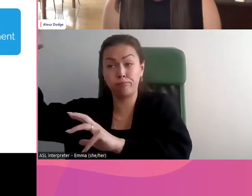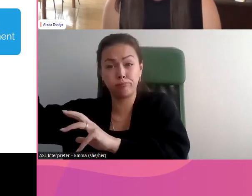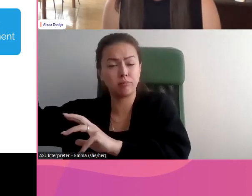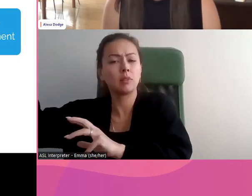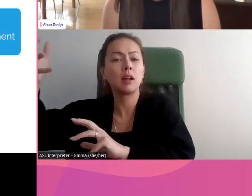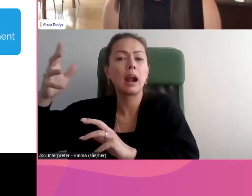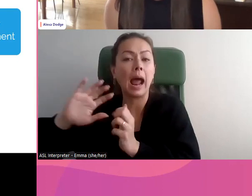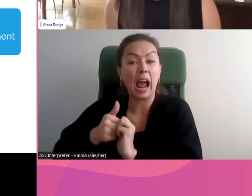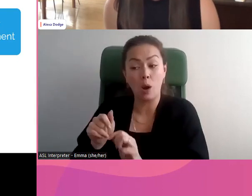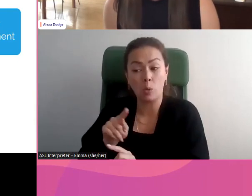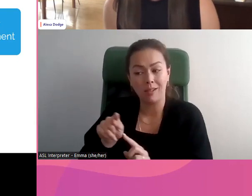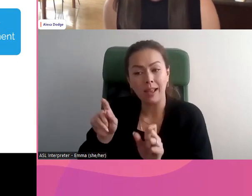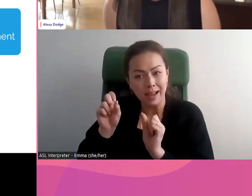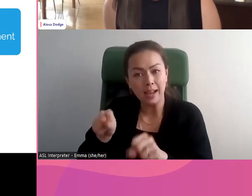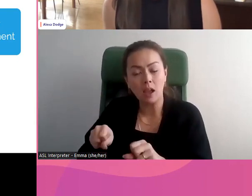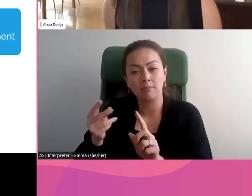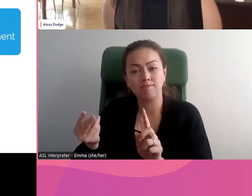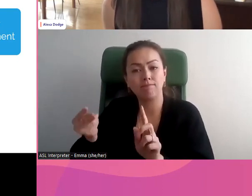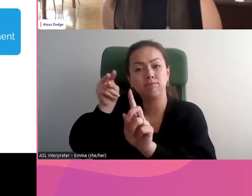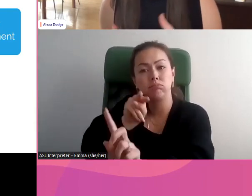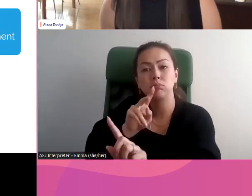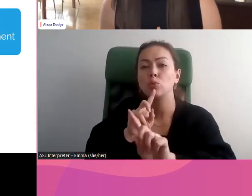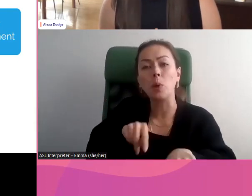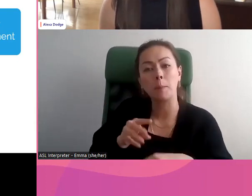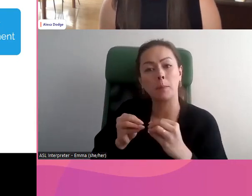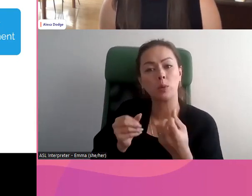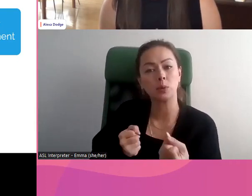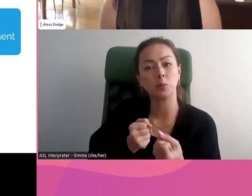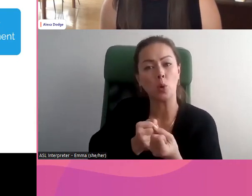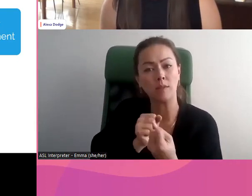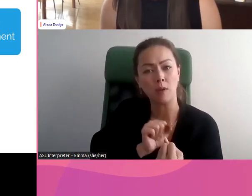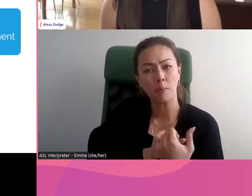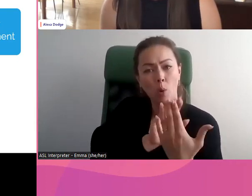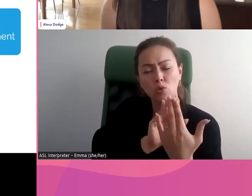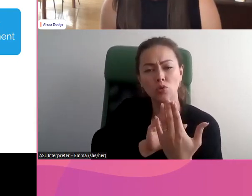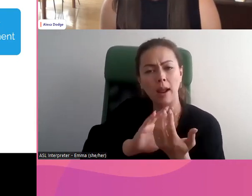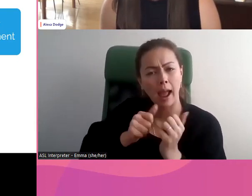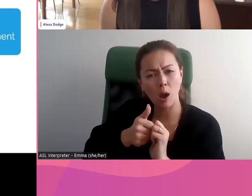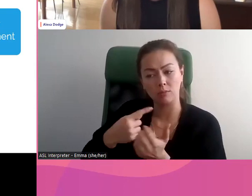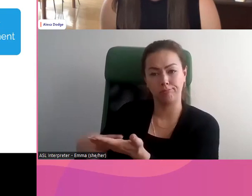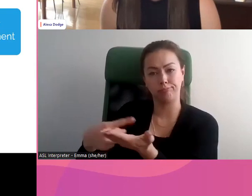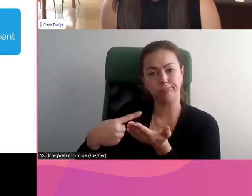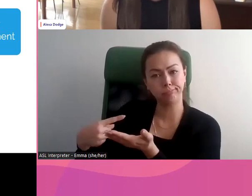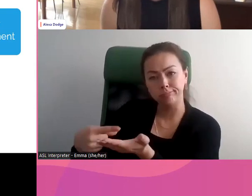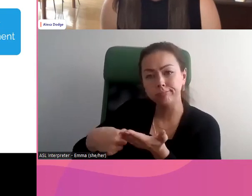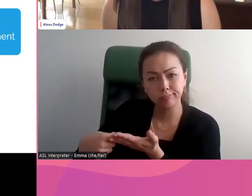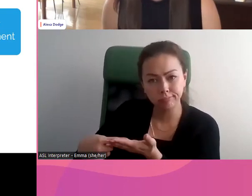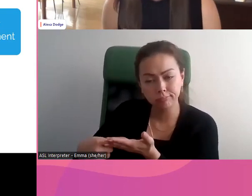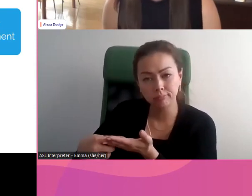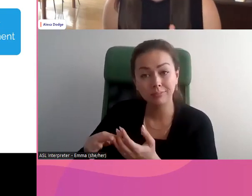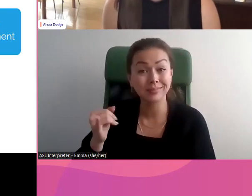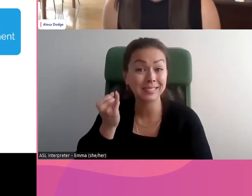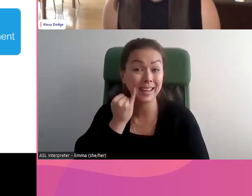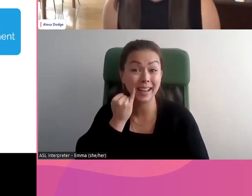chacun des établissements ou des personnes auraient pu réagir de façon à appuyer la personne. Alors, les jeunes se sentent impuissants